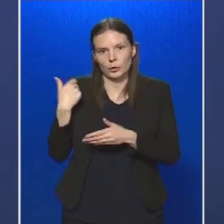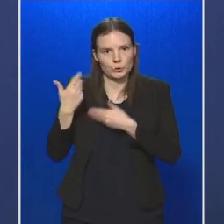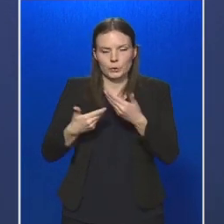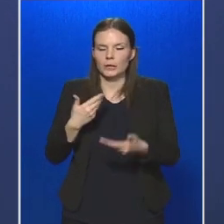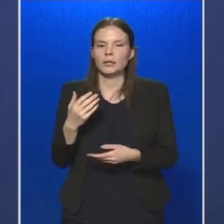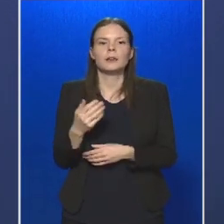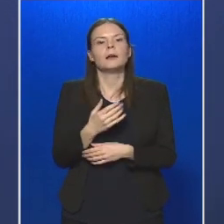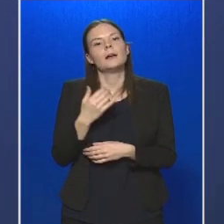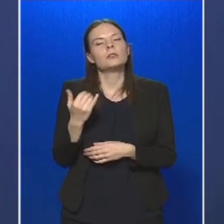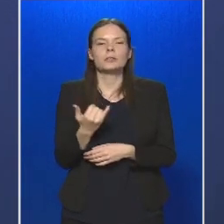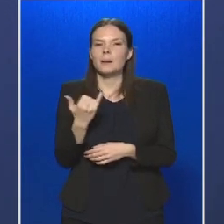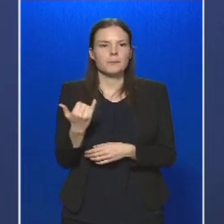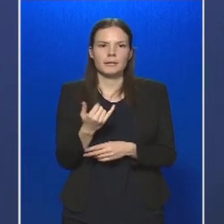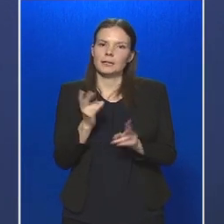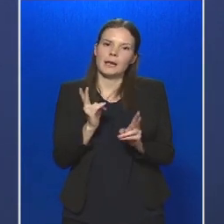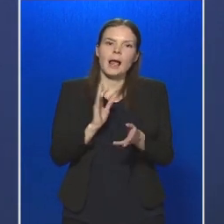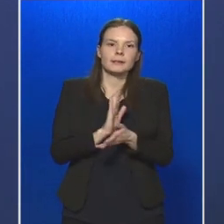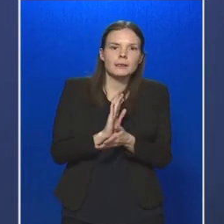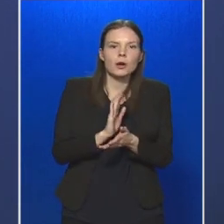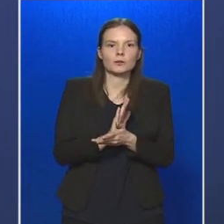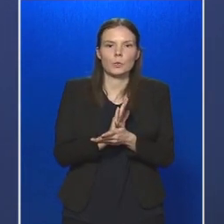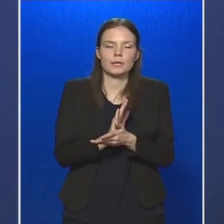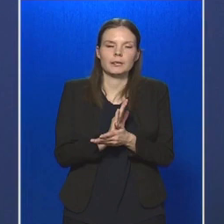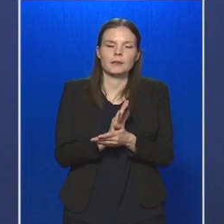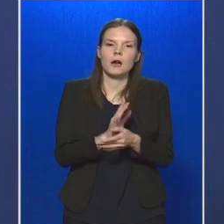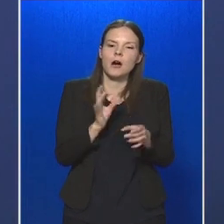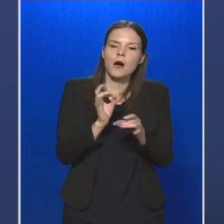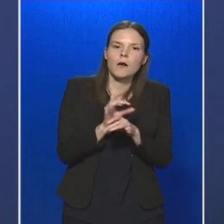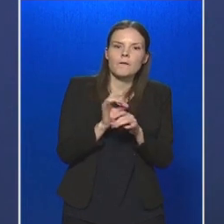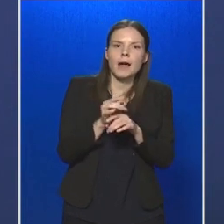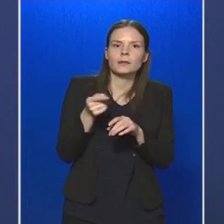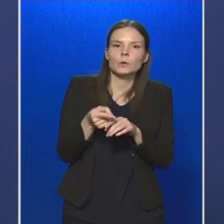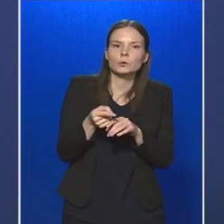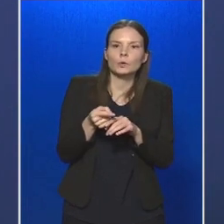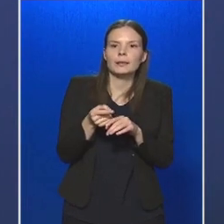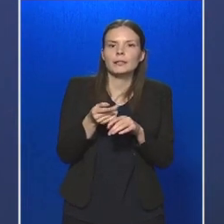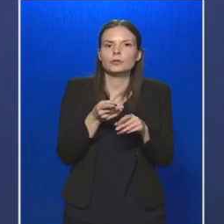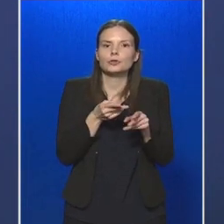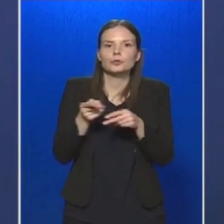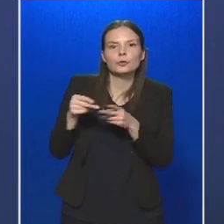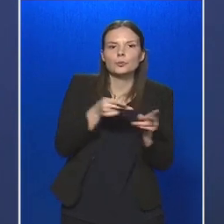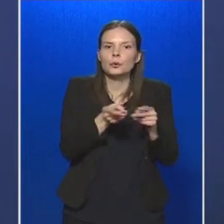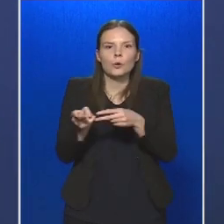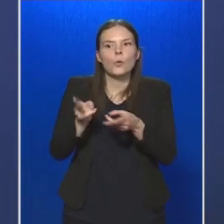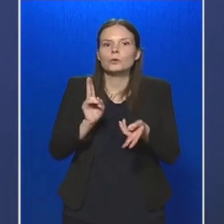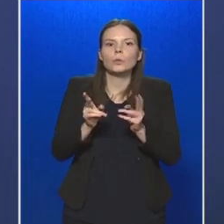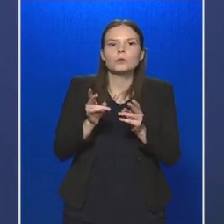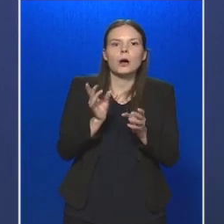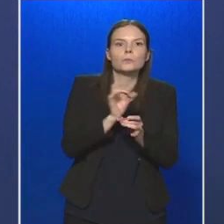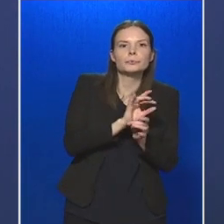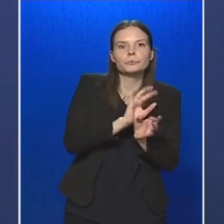mindig igazolható a fertőződésnek az útja. Tehát olyan